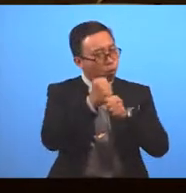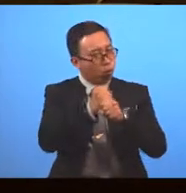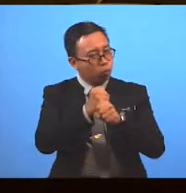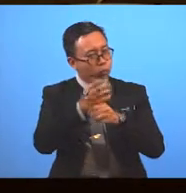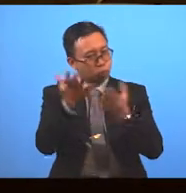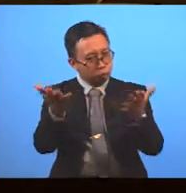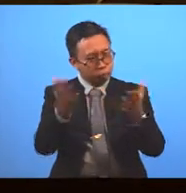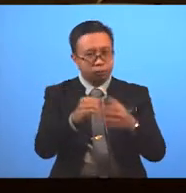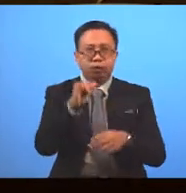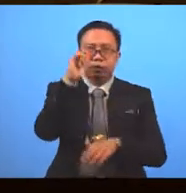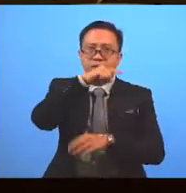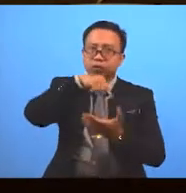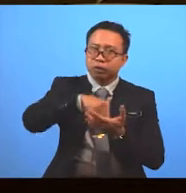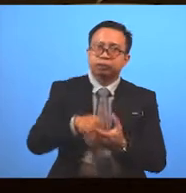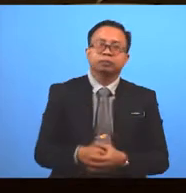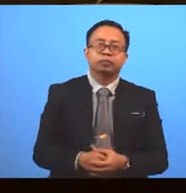For today